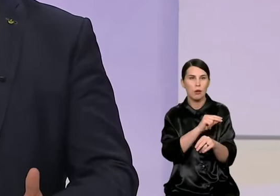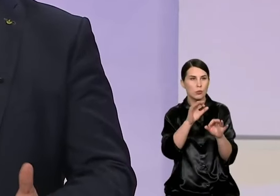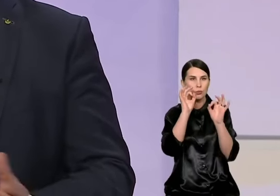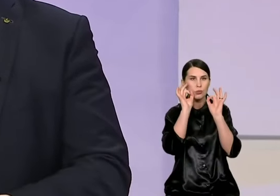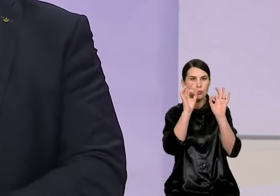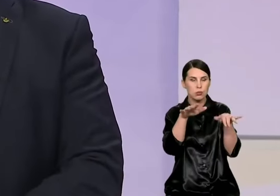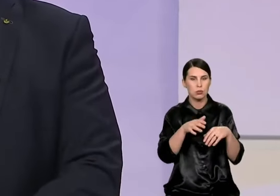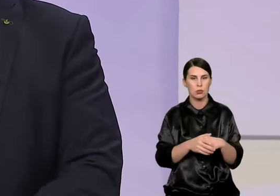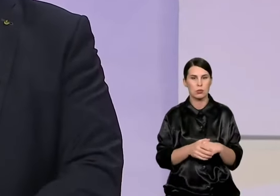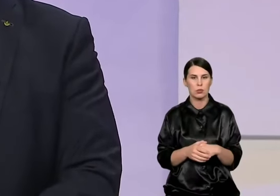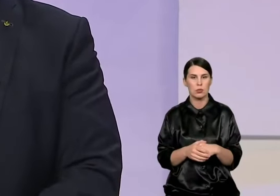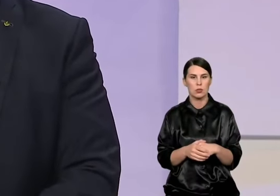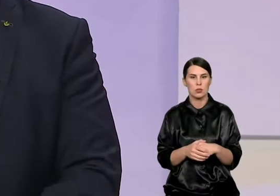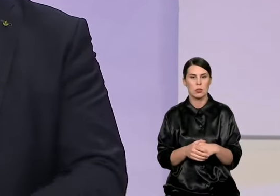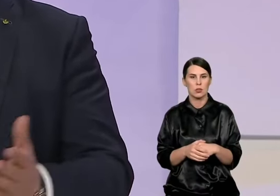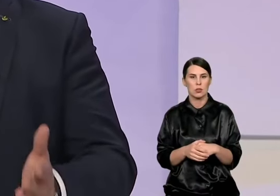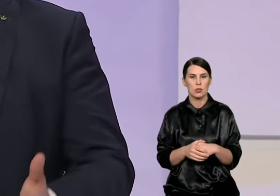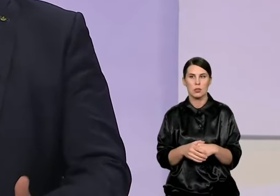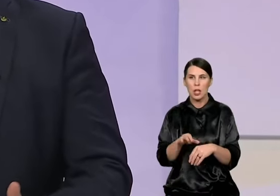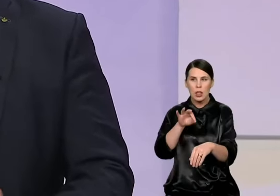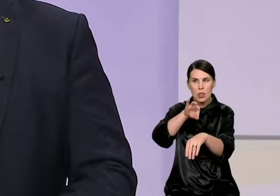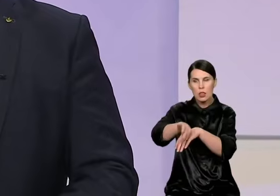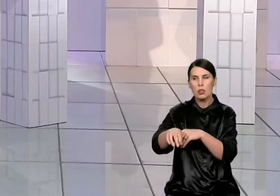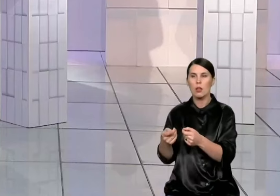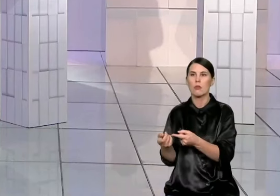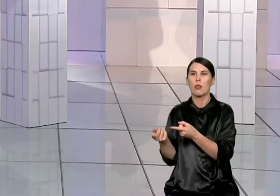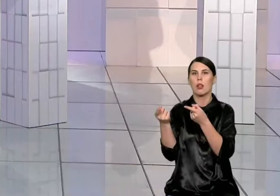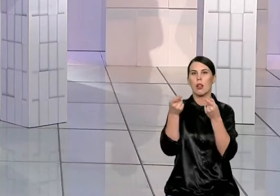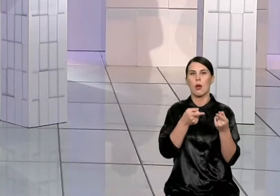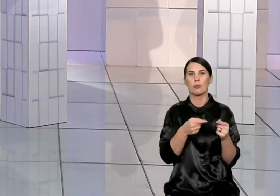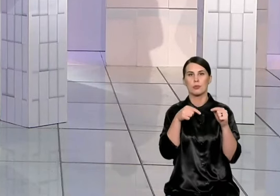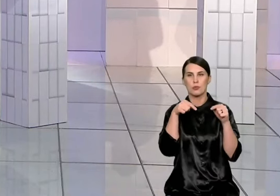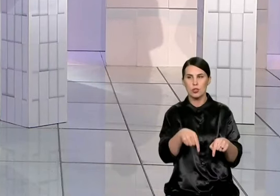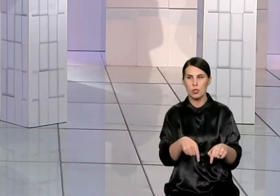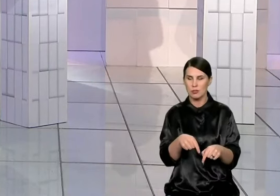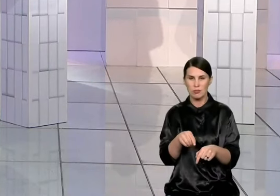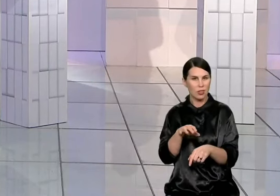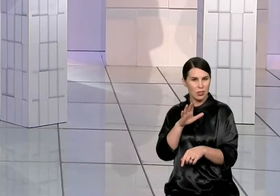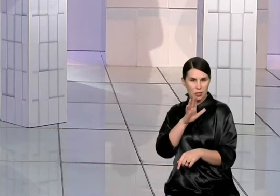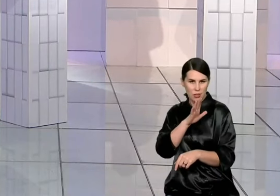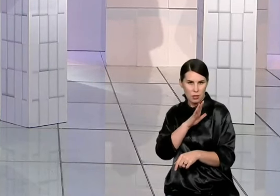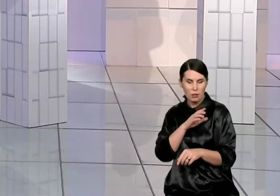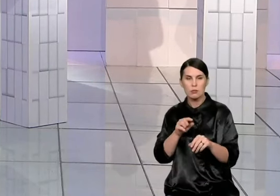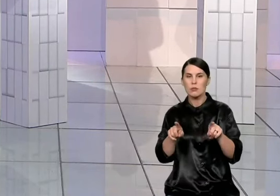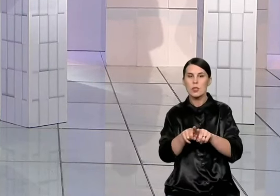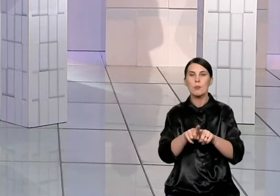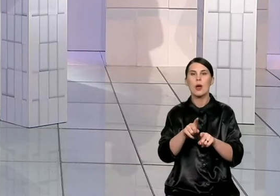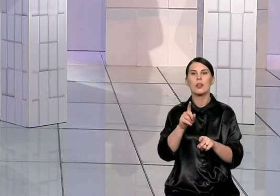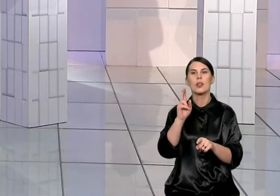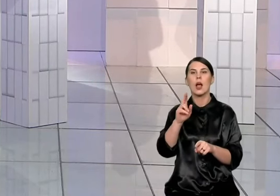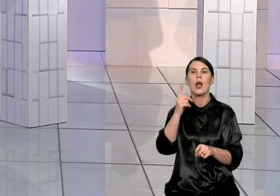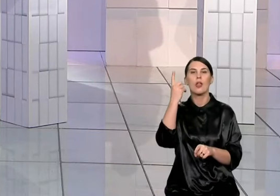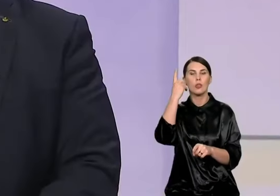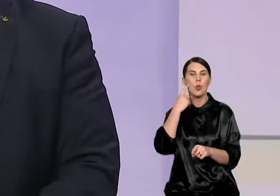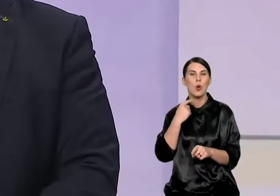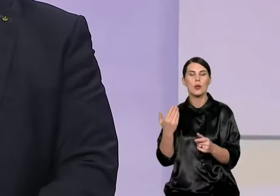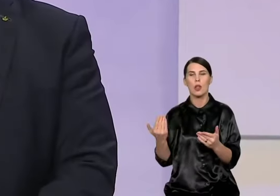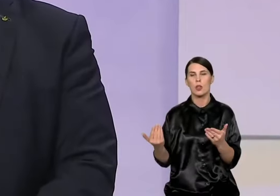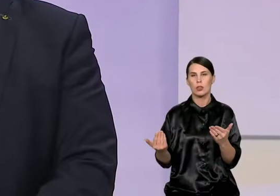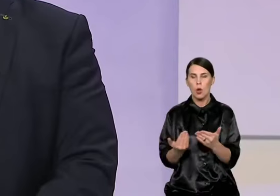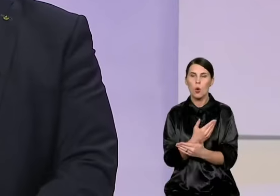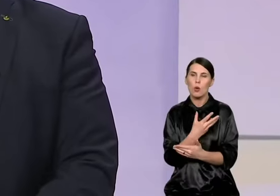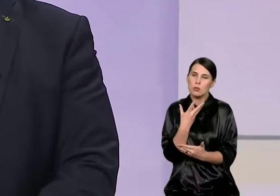kokybė gyvenimo tikrai nepriversim į keltis. Naujibų tai yra ne įperkami, ypač jaunimui. Sumažėja būtų kaiki 20